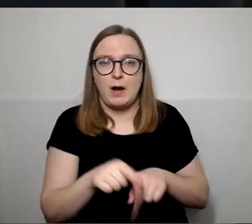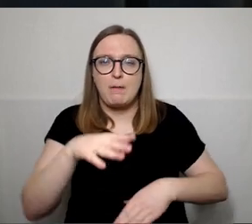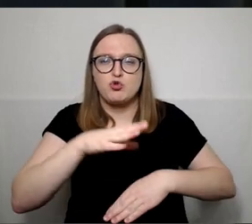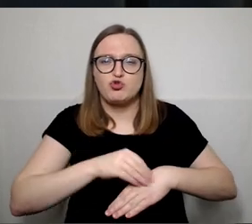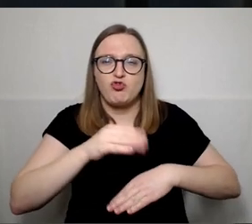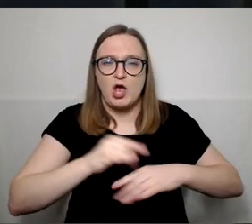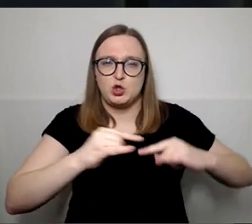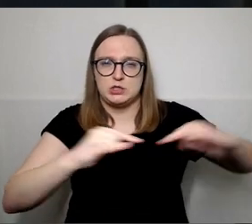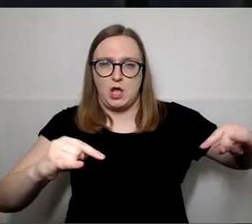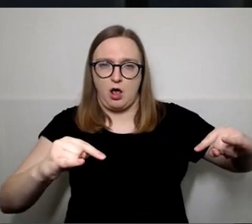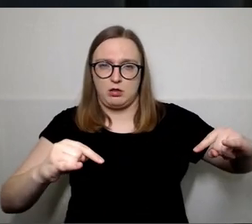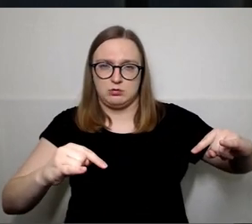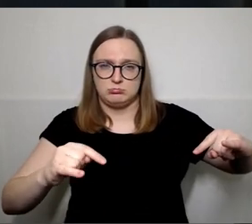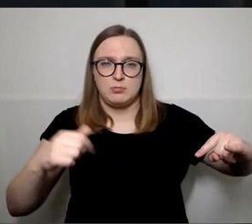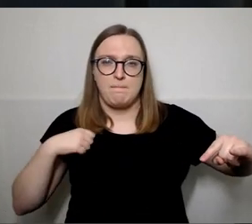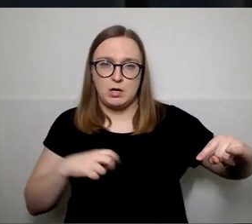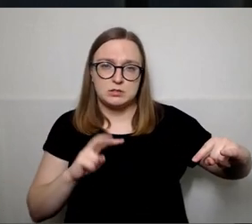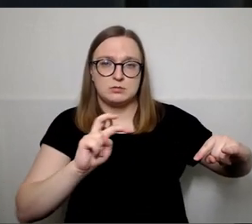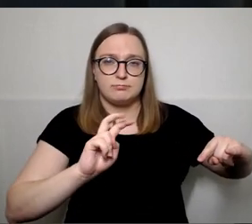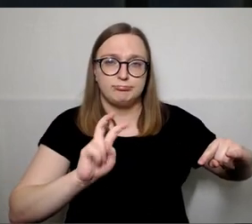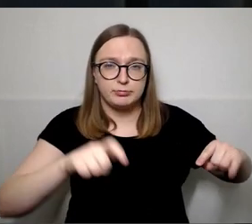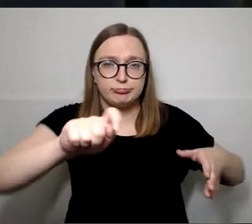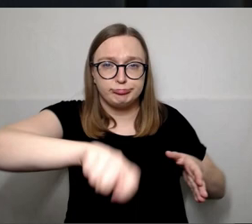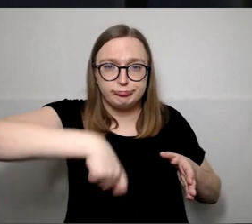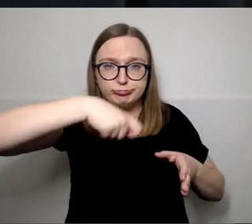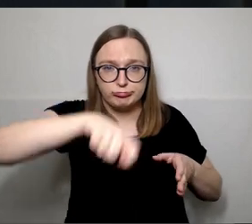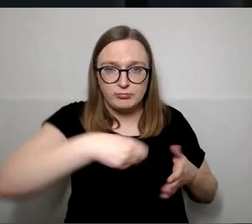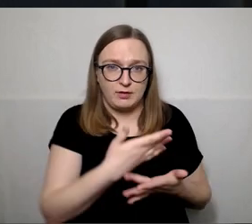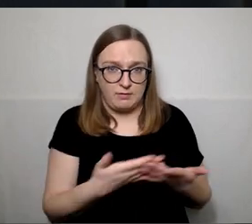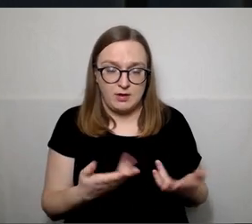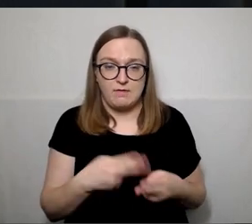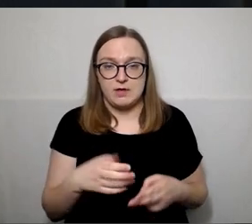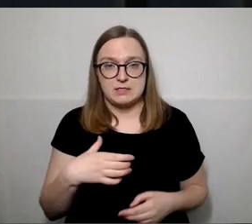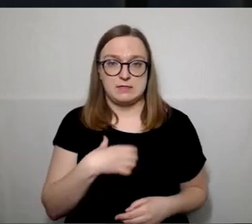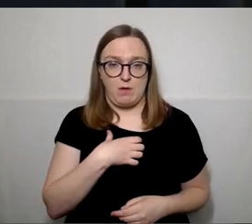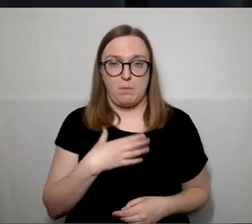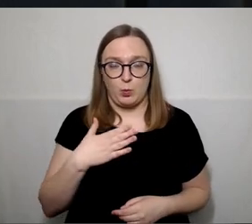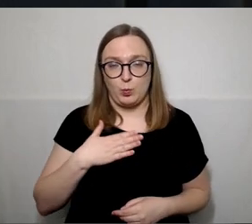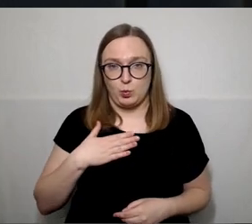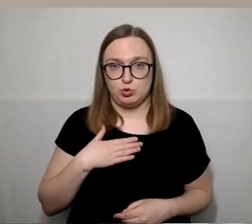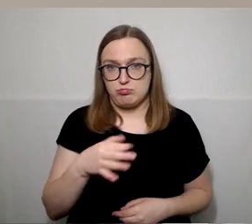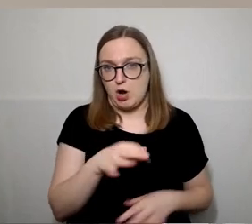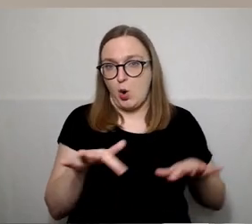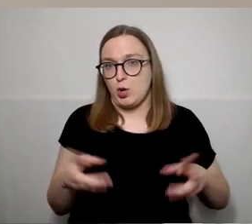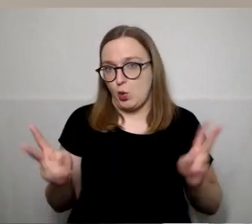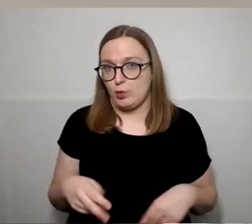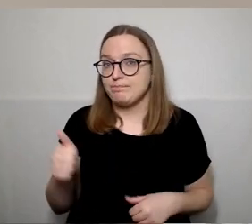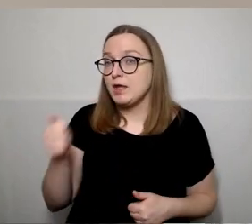principų. Tai būtų aktualu mūsų rajonų. Ačiū.